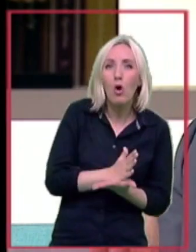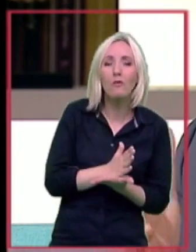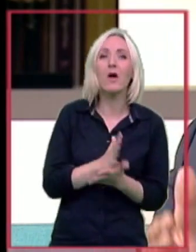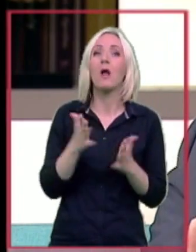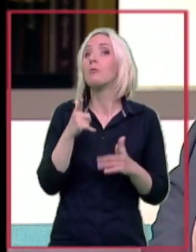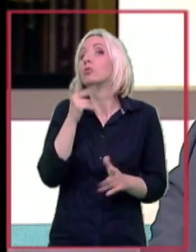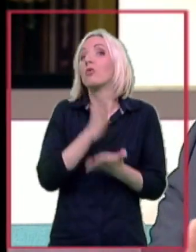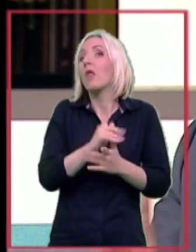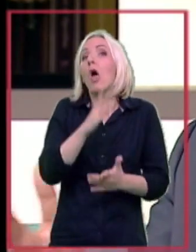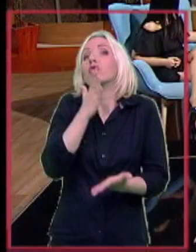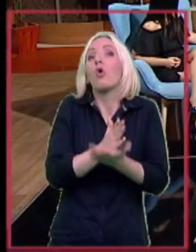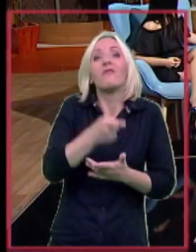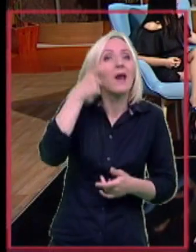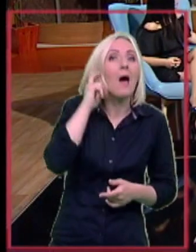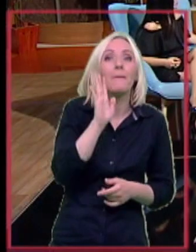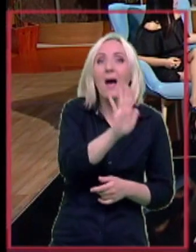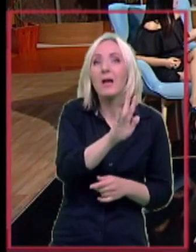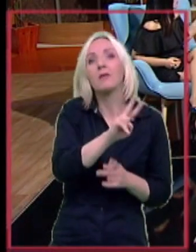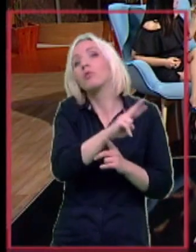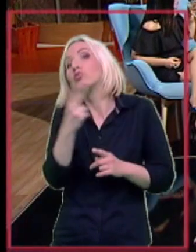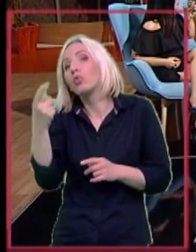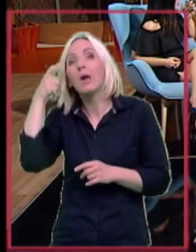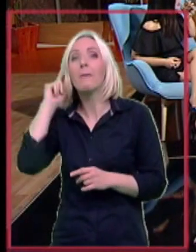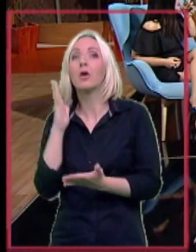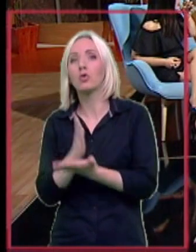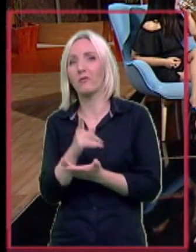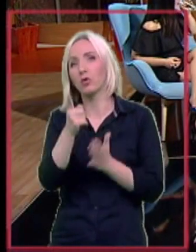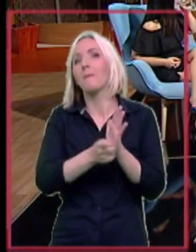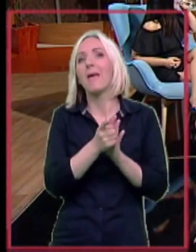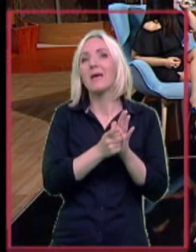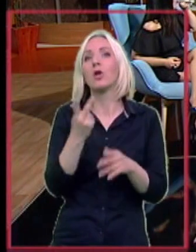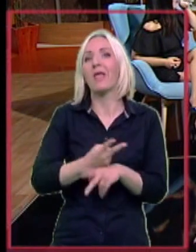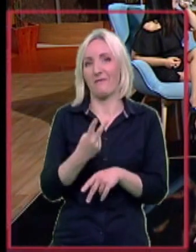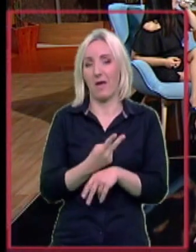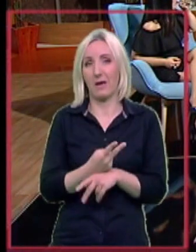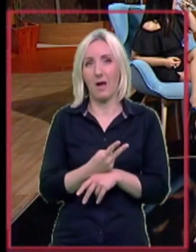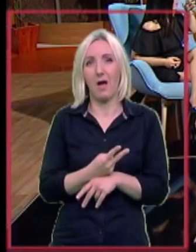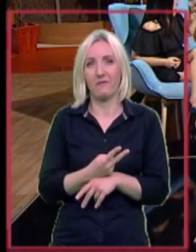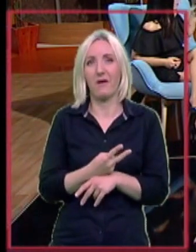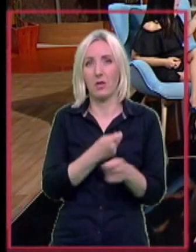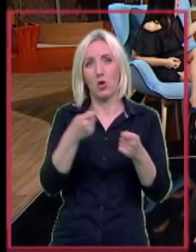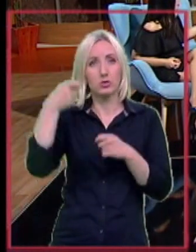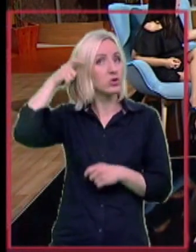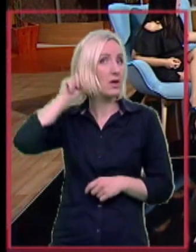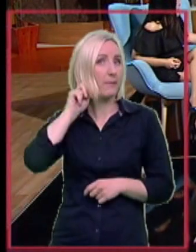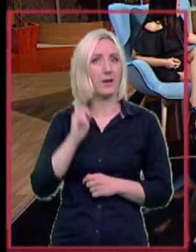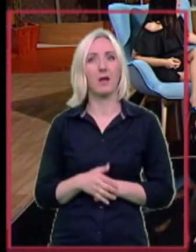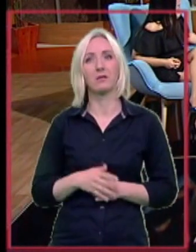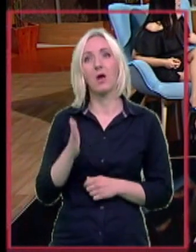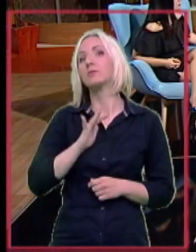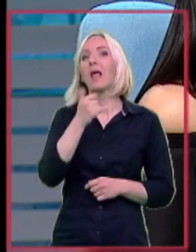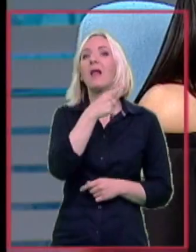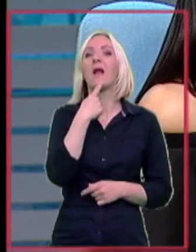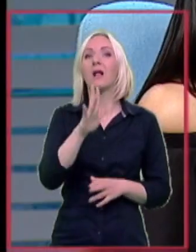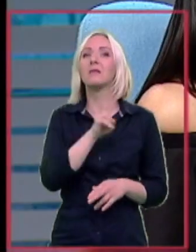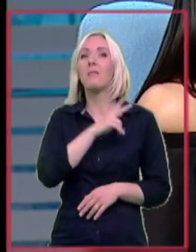Jer možda se desi da mu taj neodgovaram, odgovara neki drugi. I to je taj neki period navikavanja na slušni aparat. Prospođe će lene rekla da je imala glavobolju u